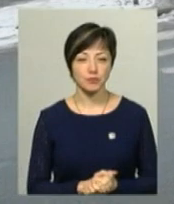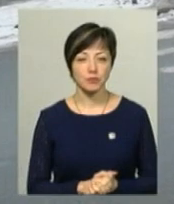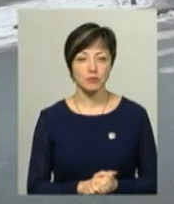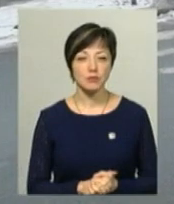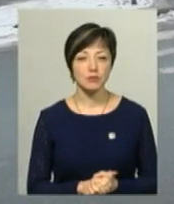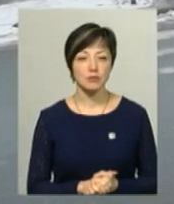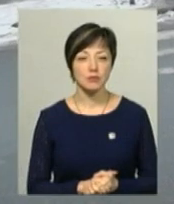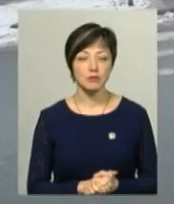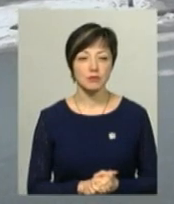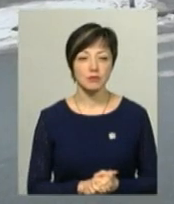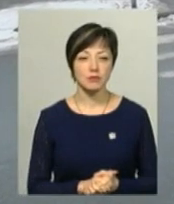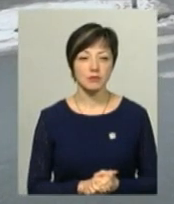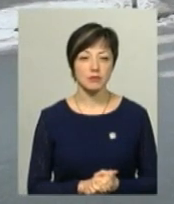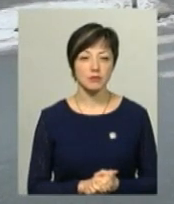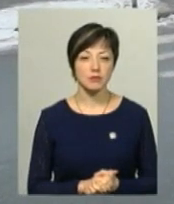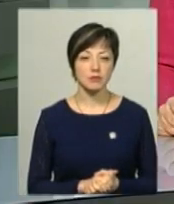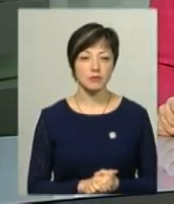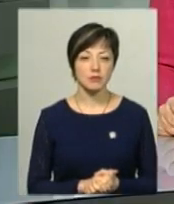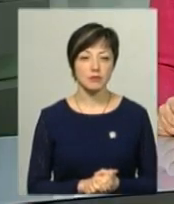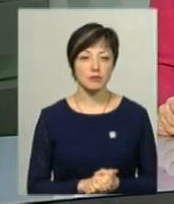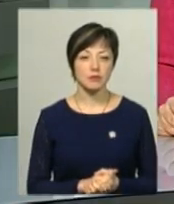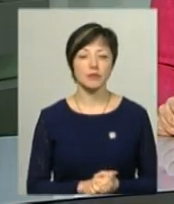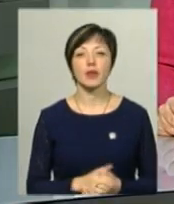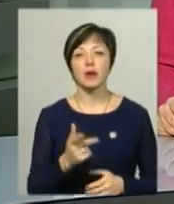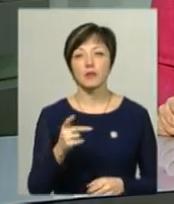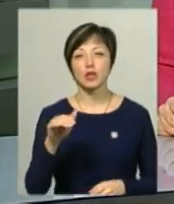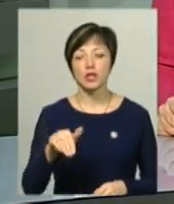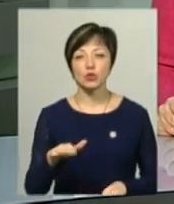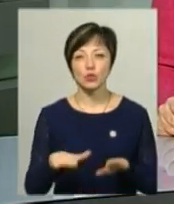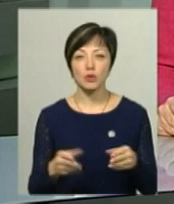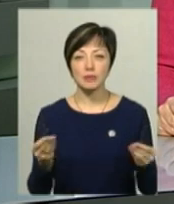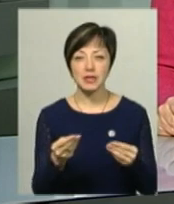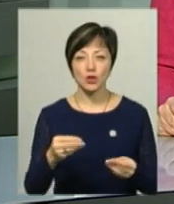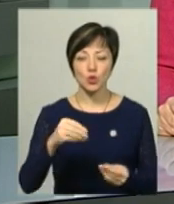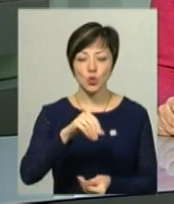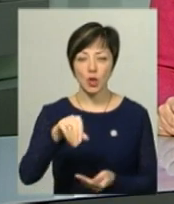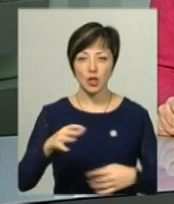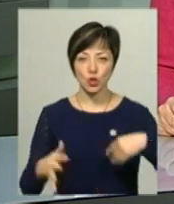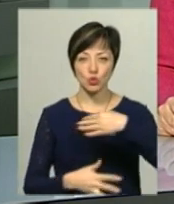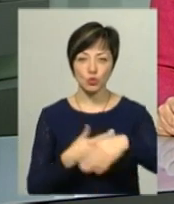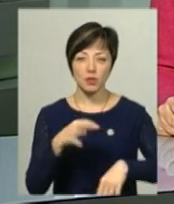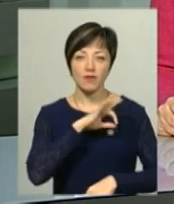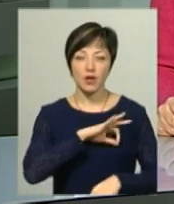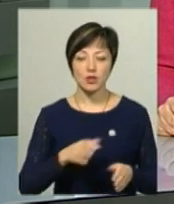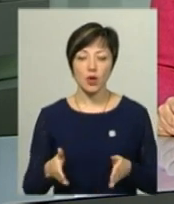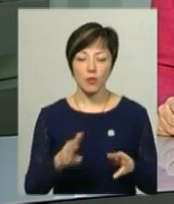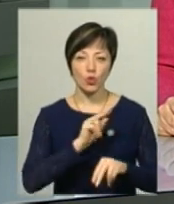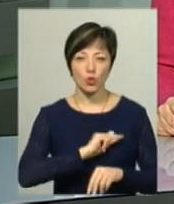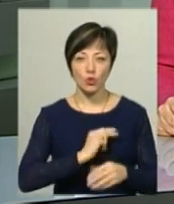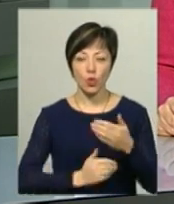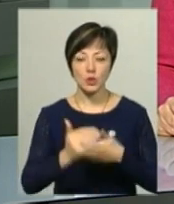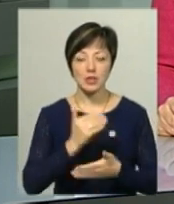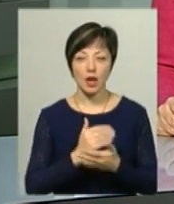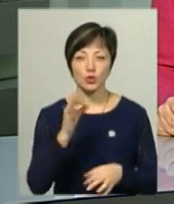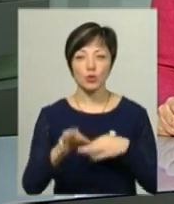Віктор Кривий, новини Поділяцентр. Півтори тисячі тонн піщано-соляної суміші використали дорожники краю протягом останньої